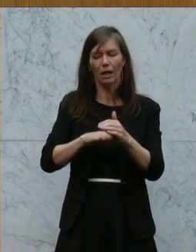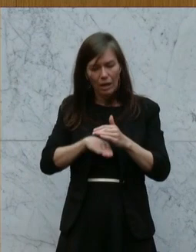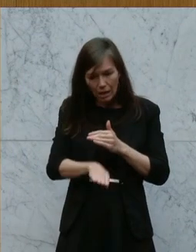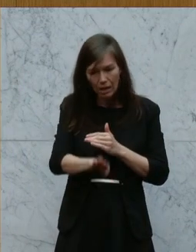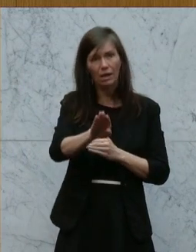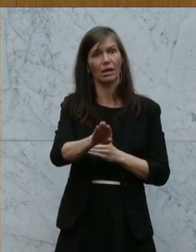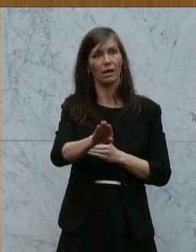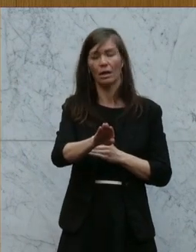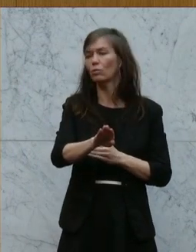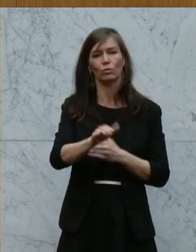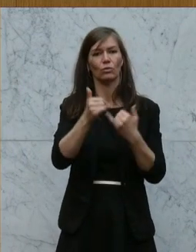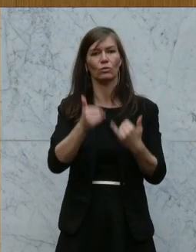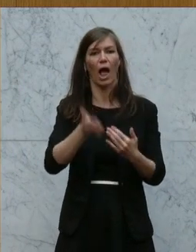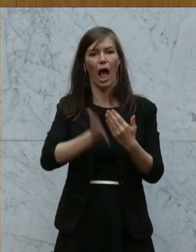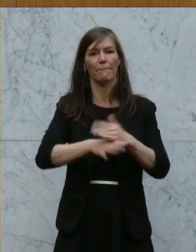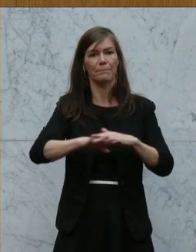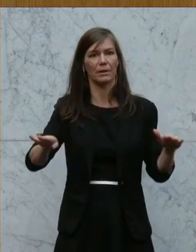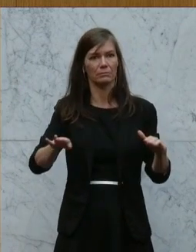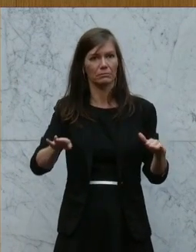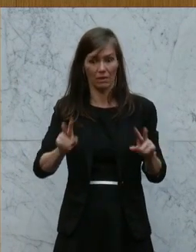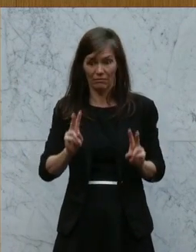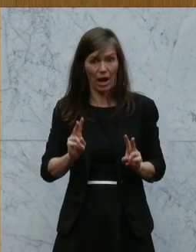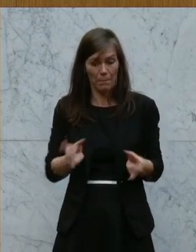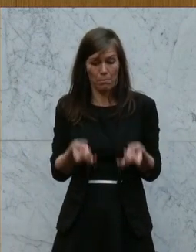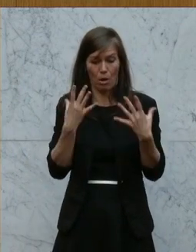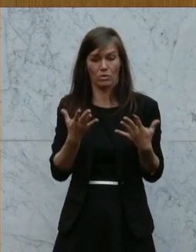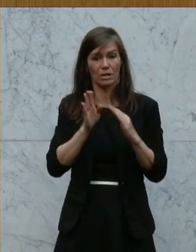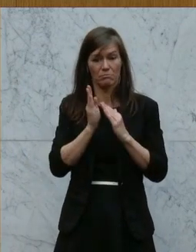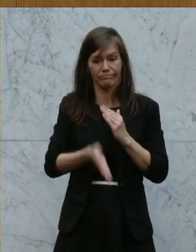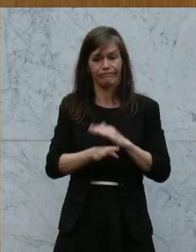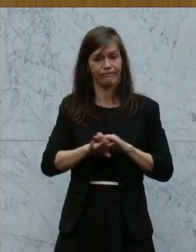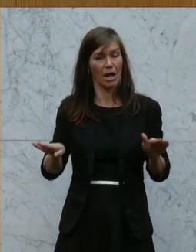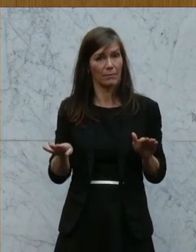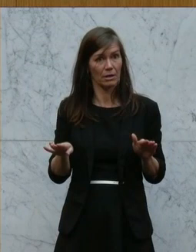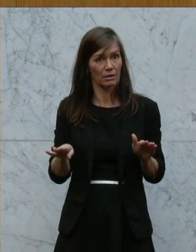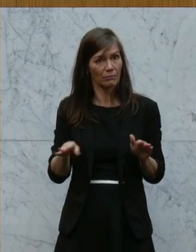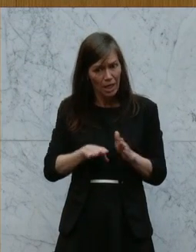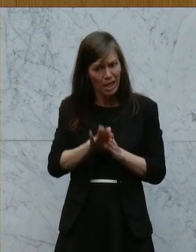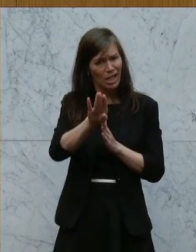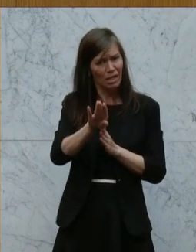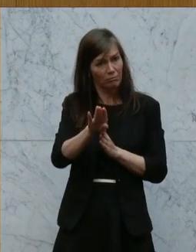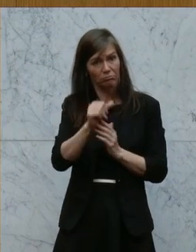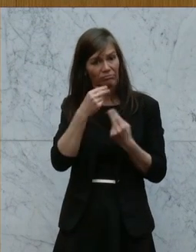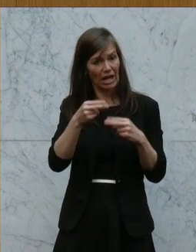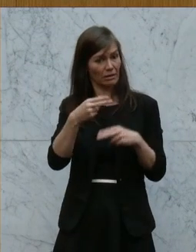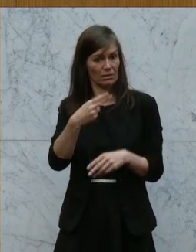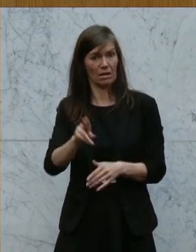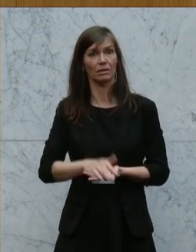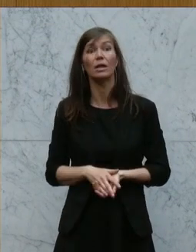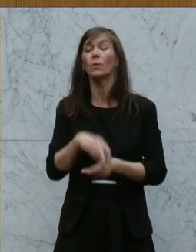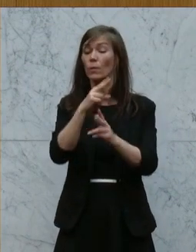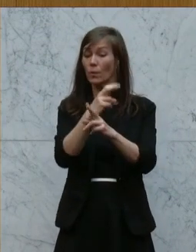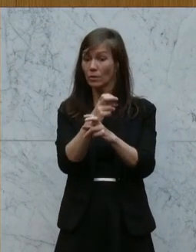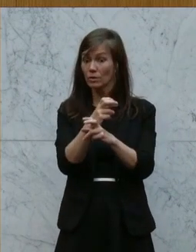einem jenen Ende gekommen. Und man muss es an der Stelle sagen, es ist nicht die Entscheidung Österreichs gewesen